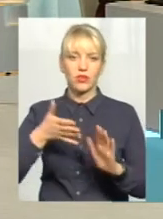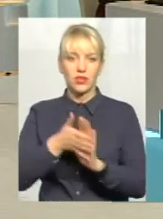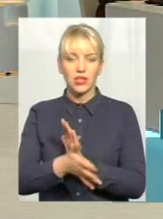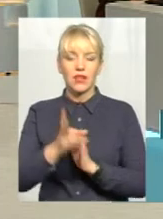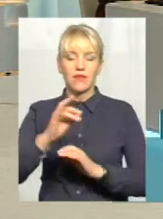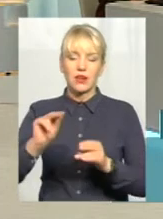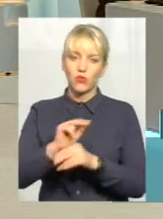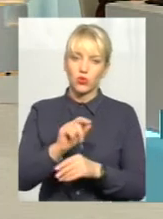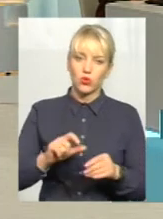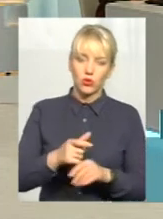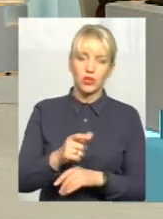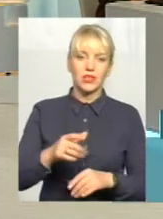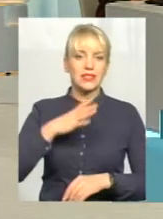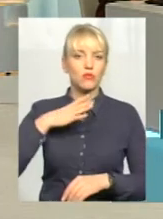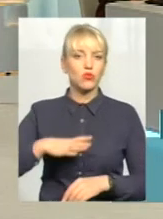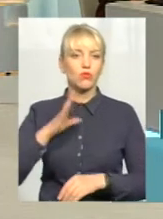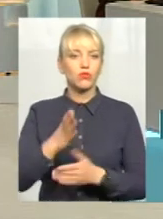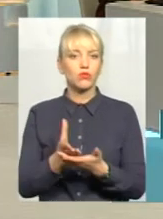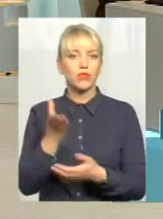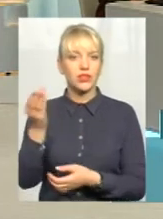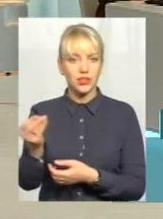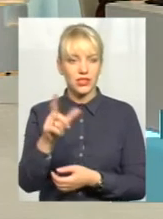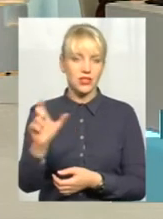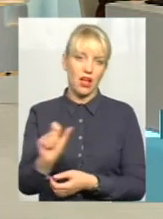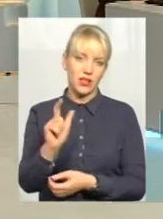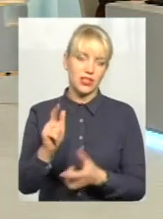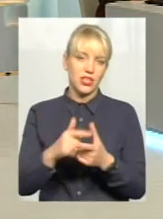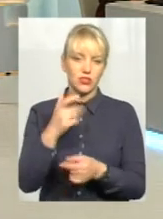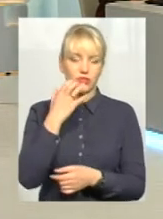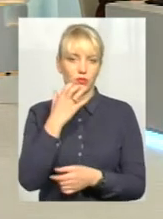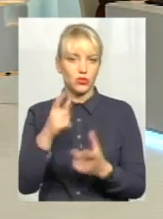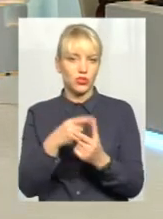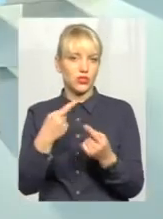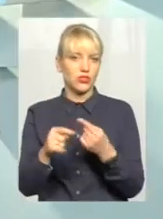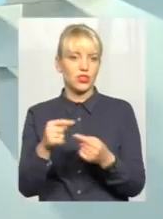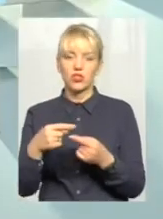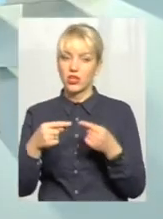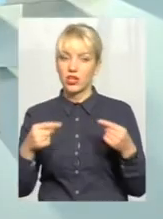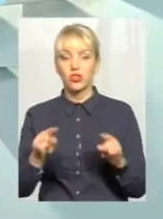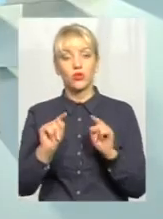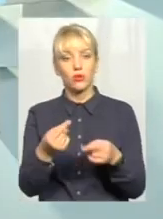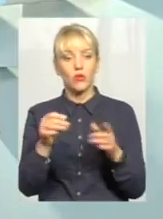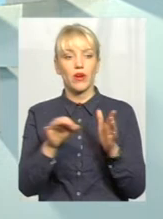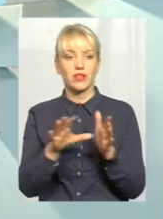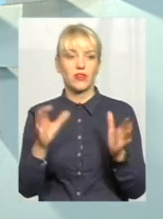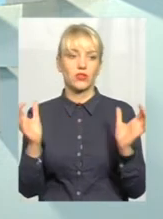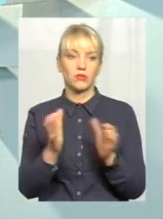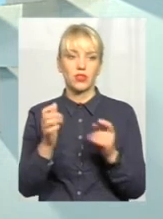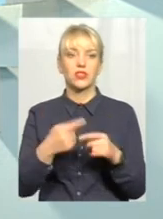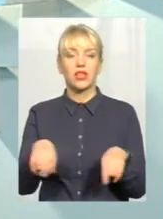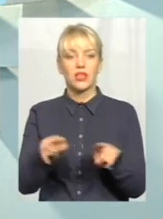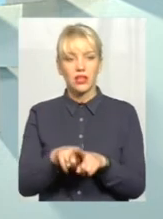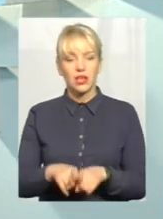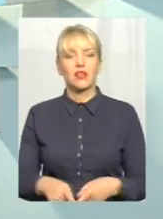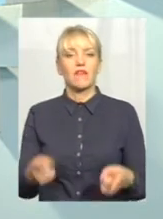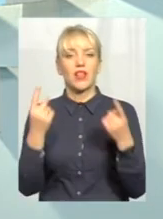тієї самої дороги, змушені будуть оплачені просто за газ, чи за тепло, чи за якісь інші речі. Тому енергозбереження – це такий собі